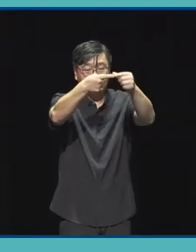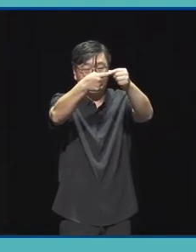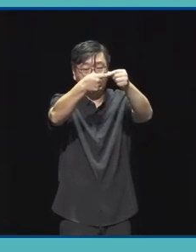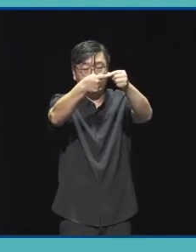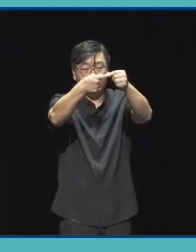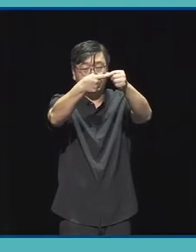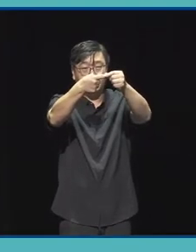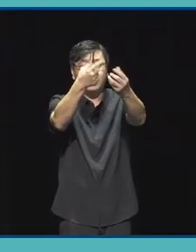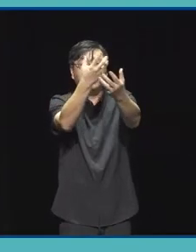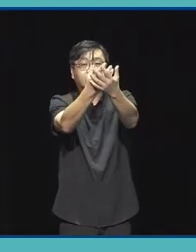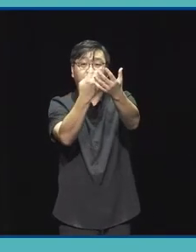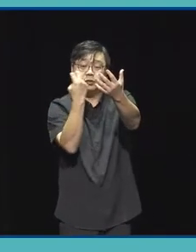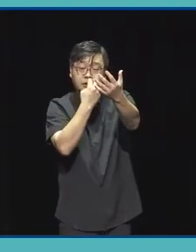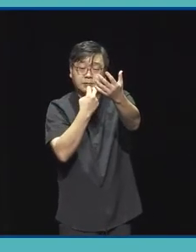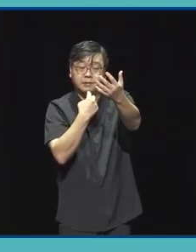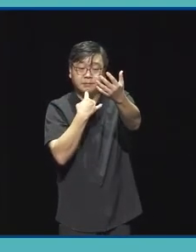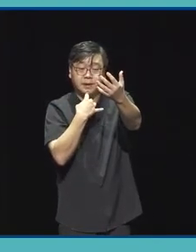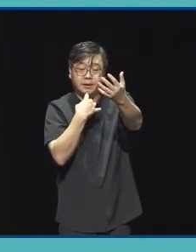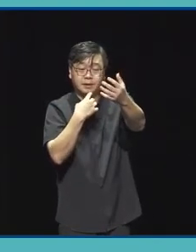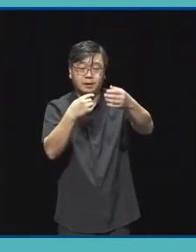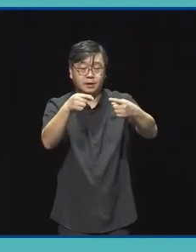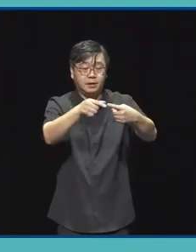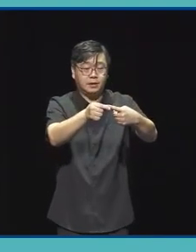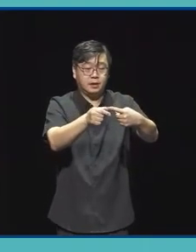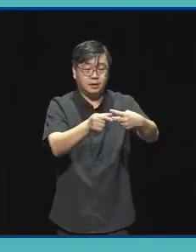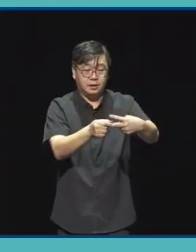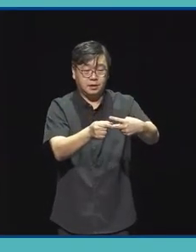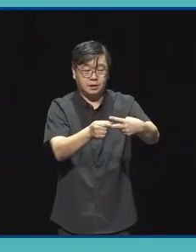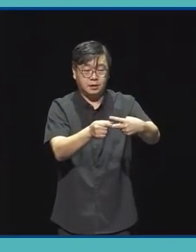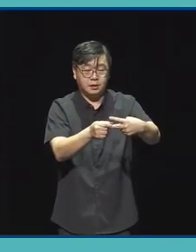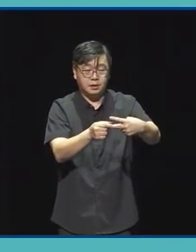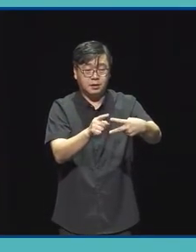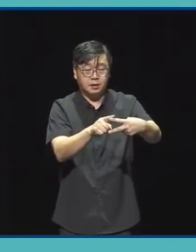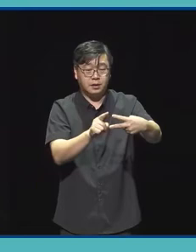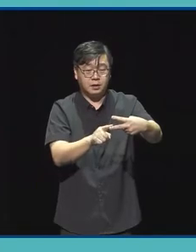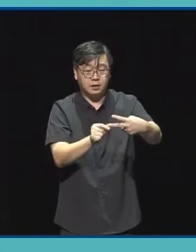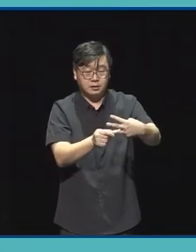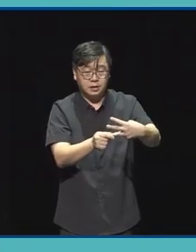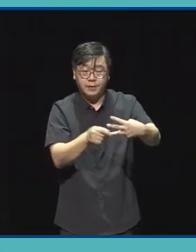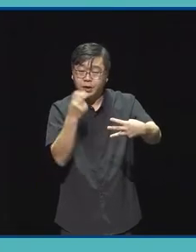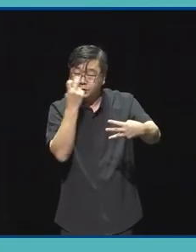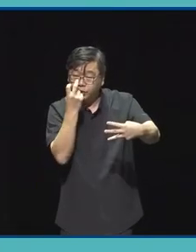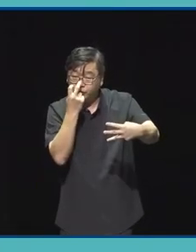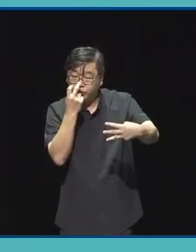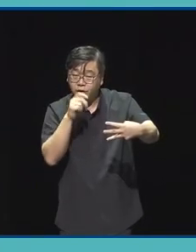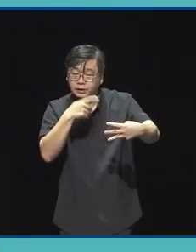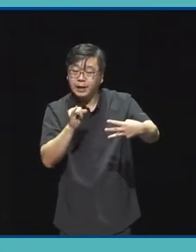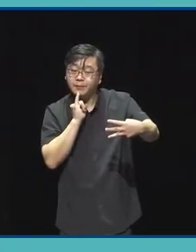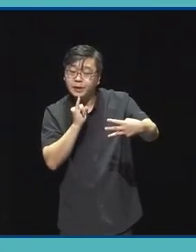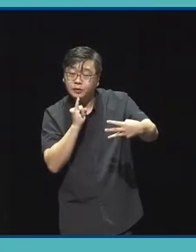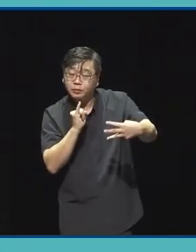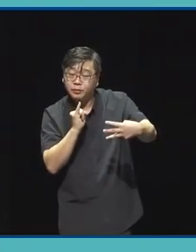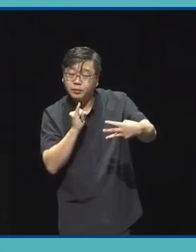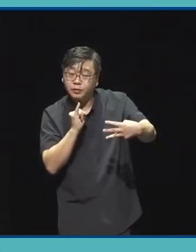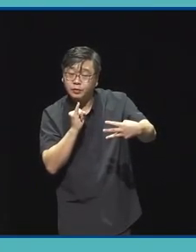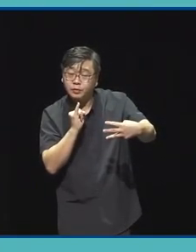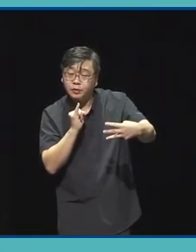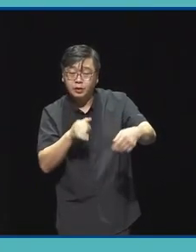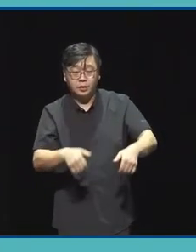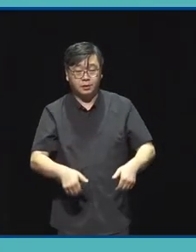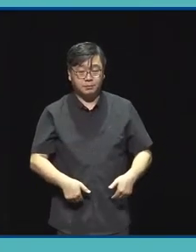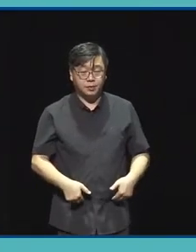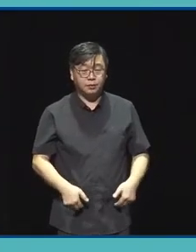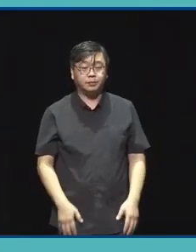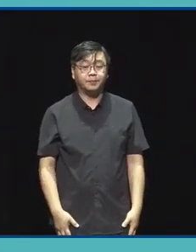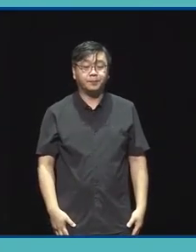심의로 결정이 되고요 유형 2와 3은 서류 심의 이후에 인터뷰 PT 심의를 거치는 차이가 있습니다 심의 기준은